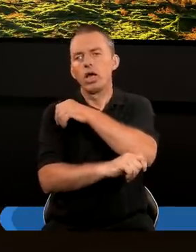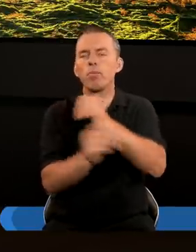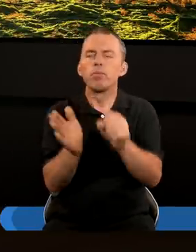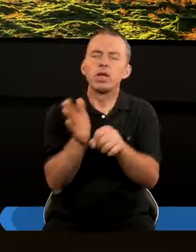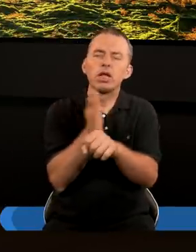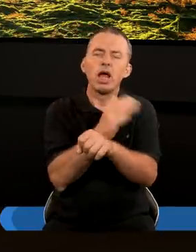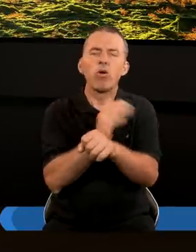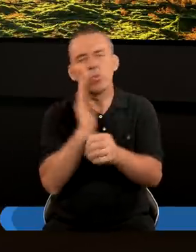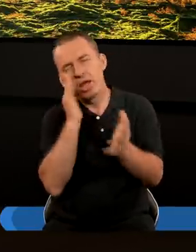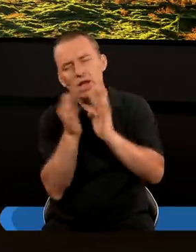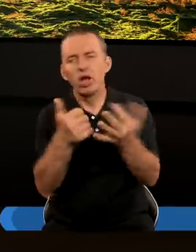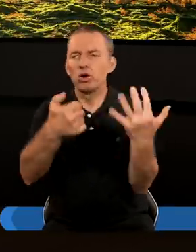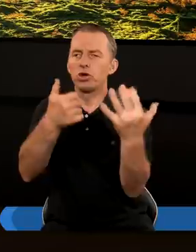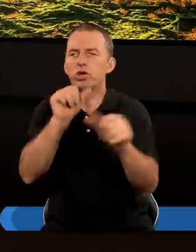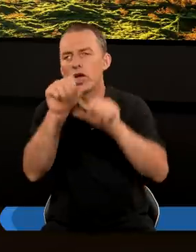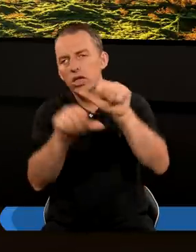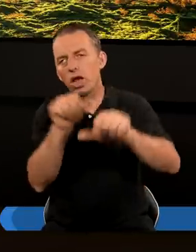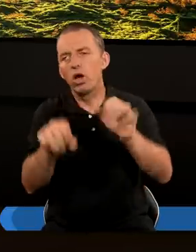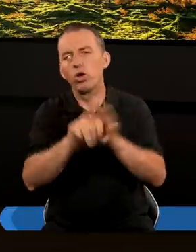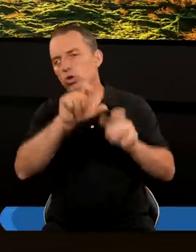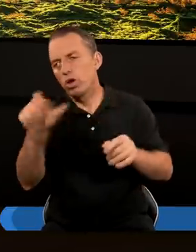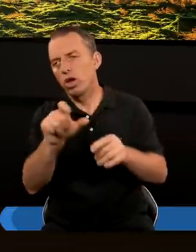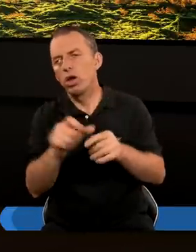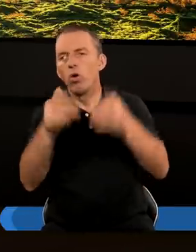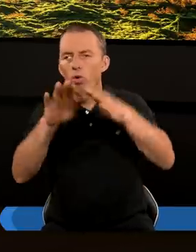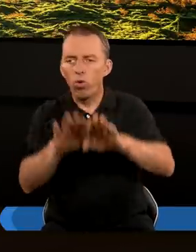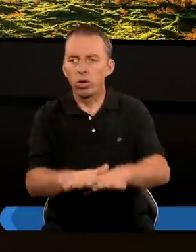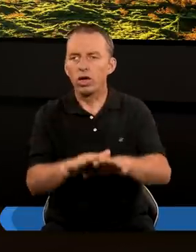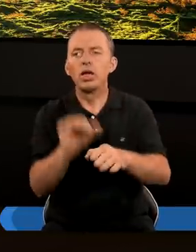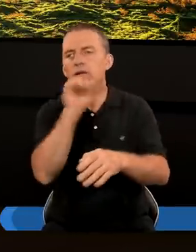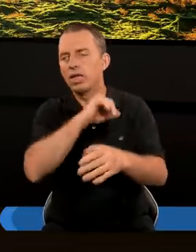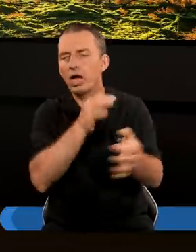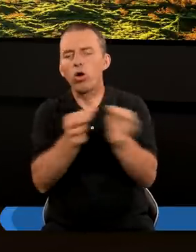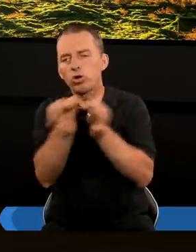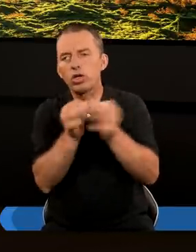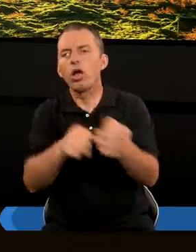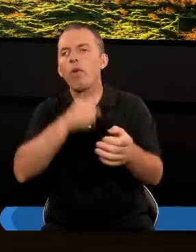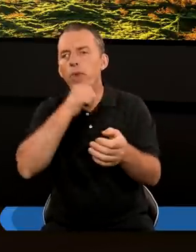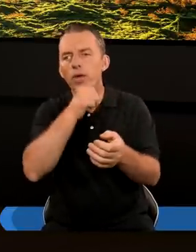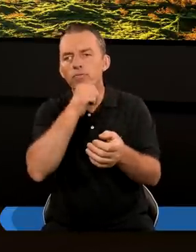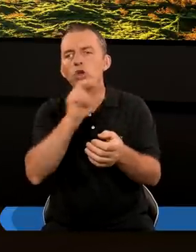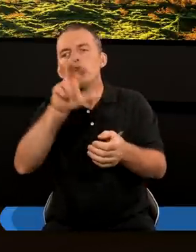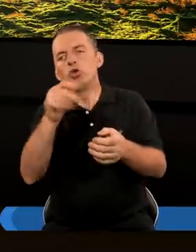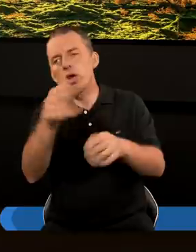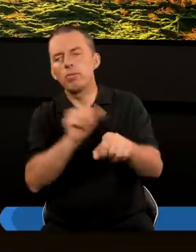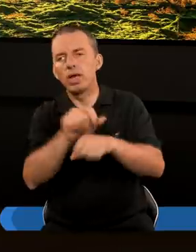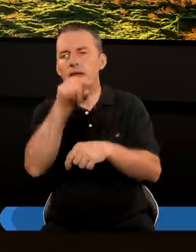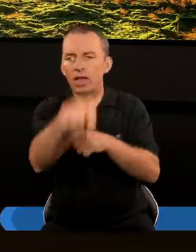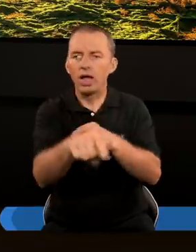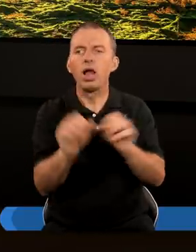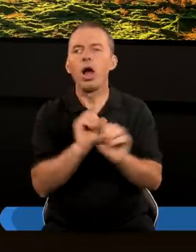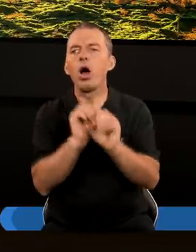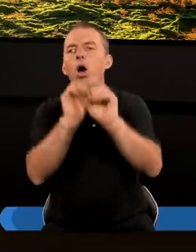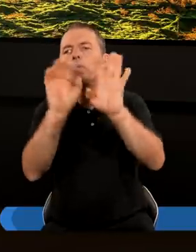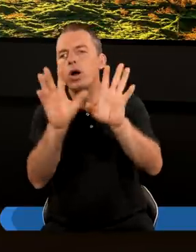Minęło mniej więcej 600 lat Od czasu upadku starożytnego Babilonu Czym jest ten